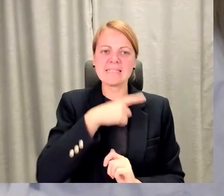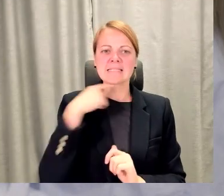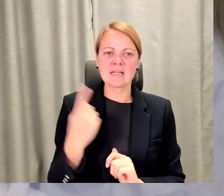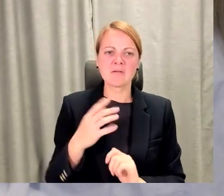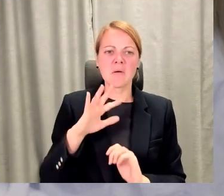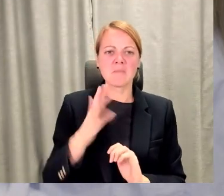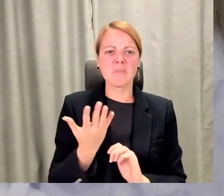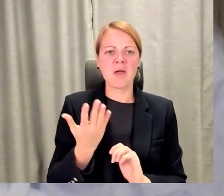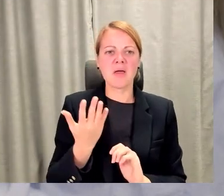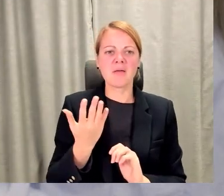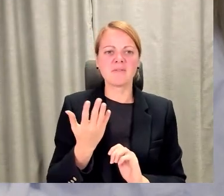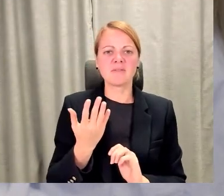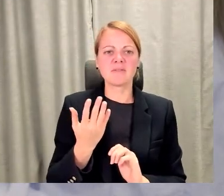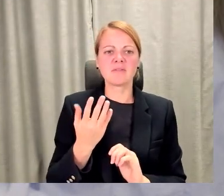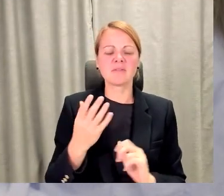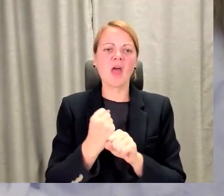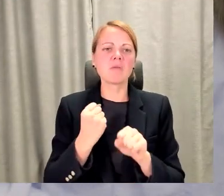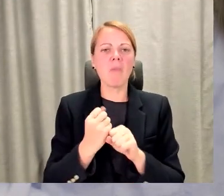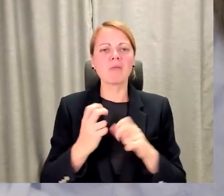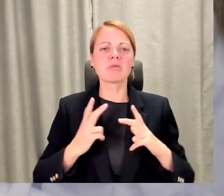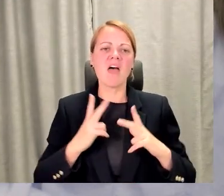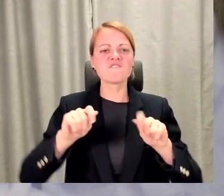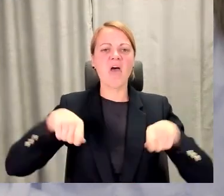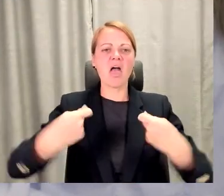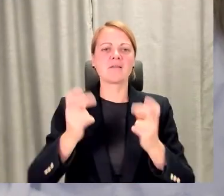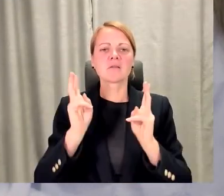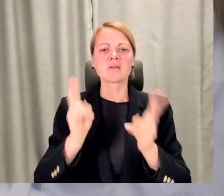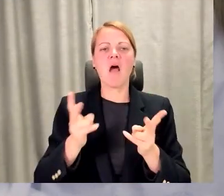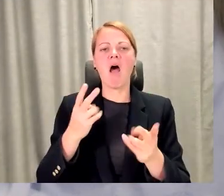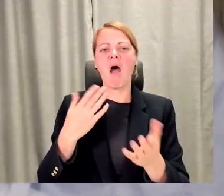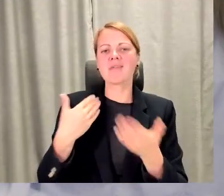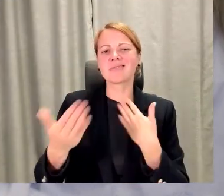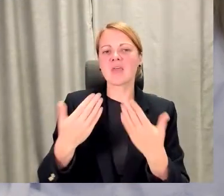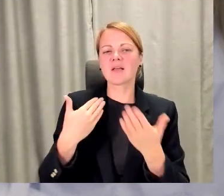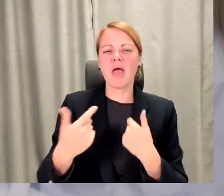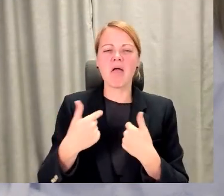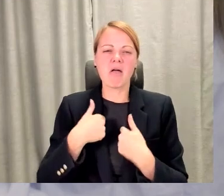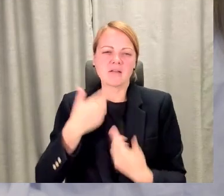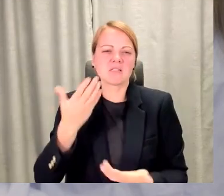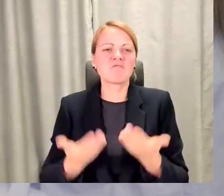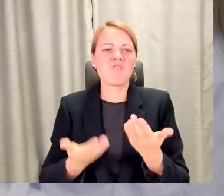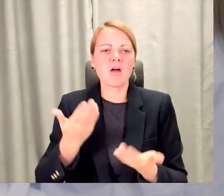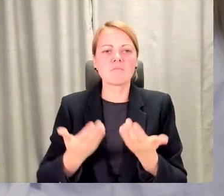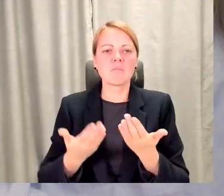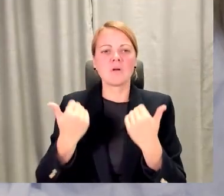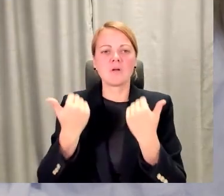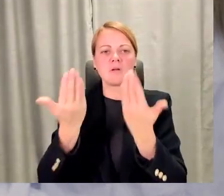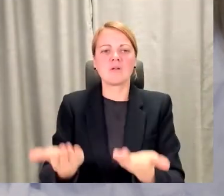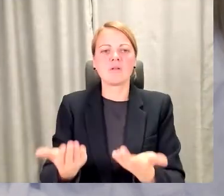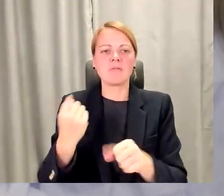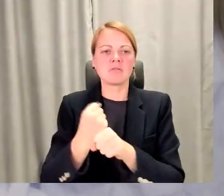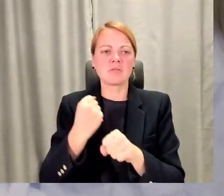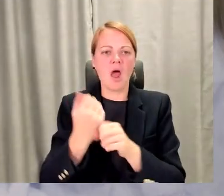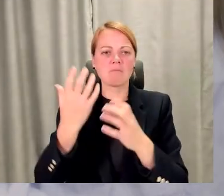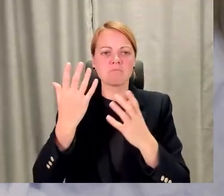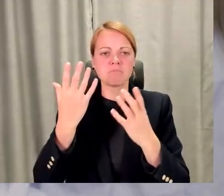mans darba devējis? Kā viņš attieksies pret to, kad es iespējams, varbūt kādas dienas nenākšu uz darbu, iespējams, es